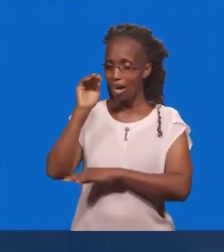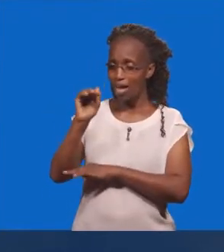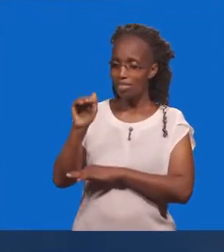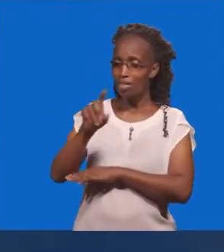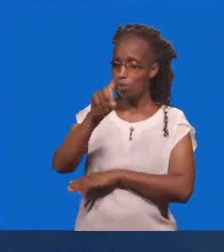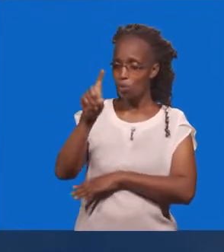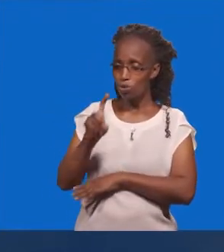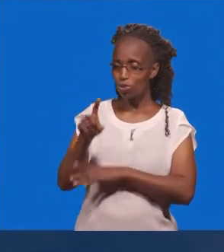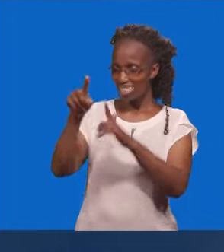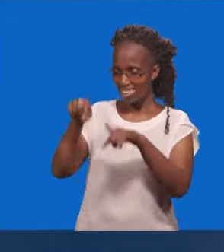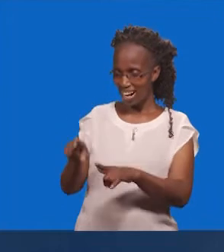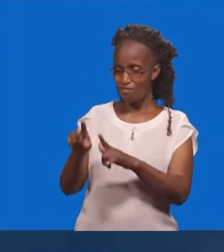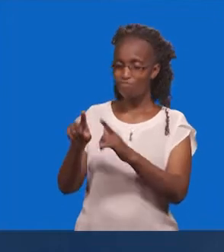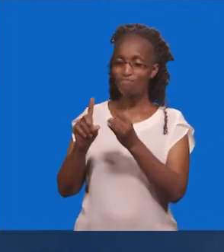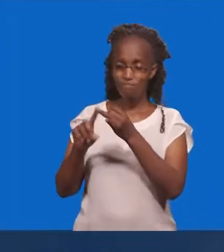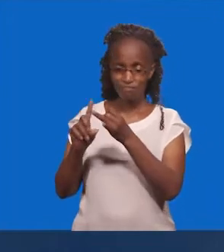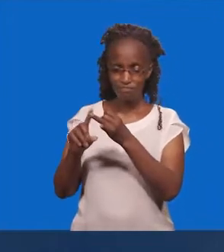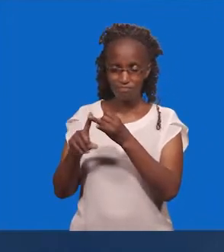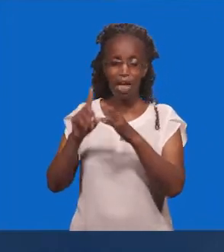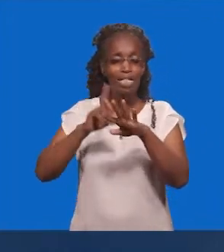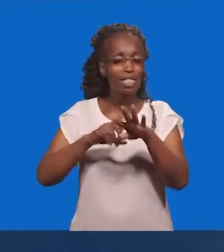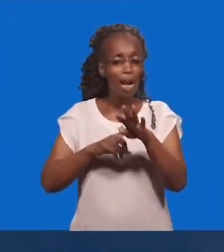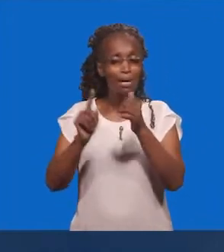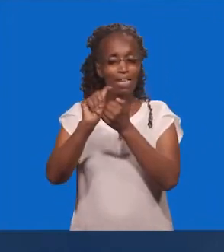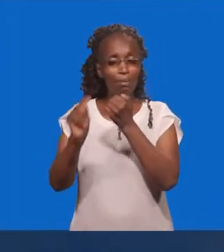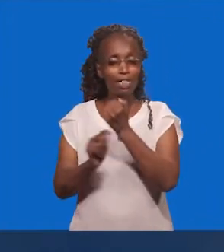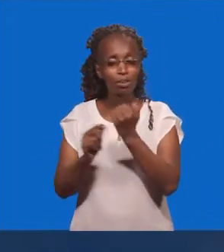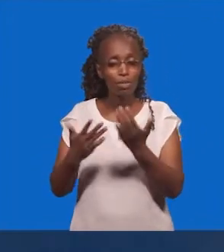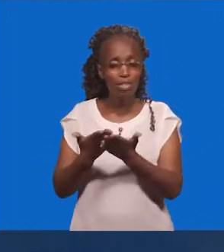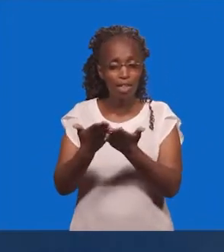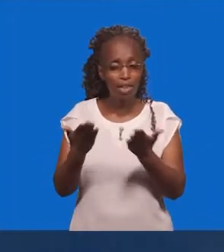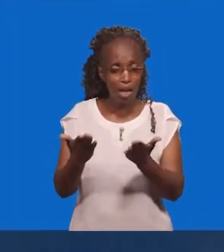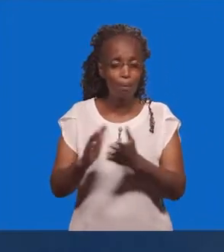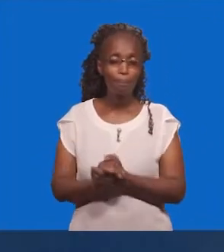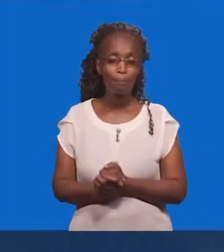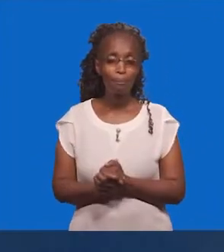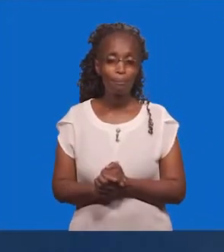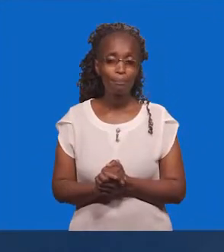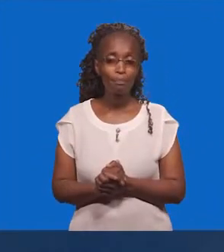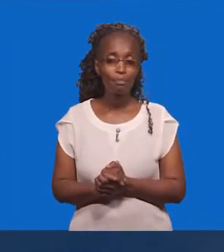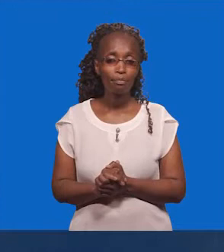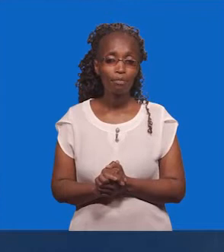Wakati Yambapo Umeweza Kuingia Katika Manjaribu Mche Kuna Kitu